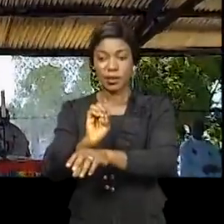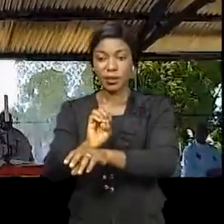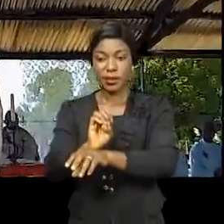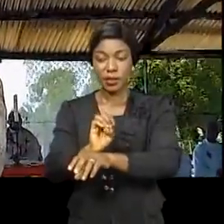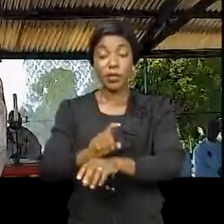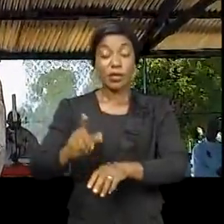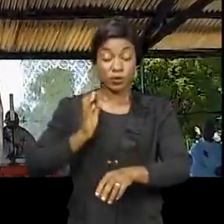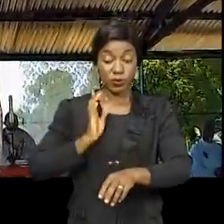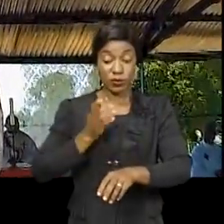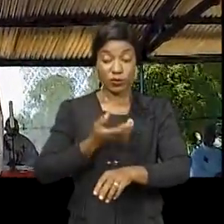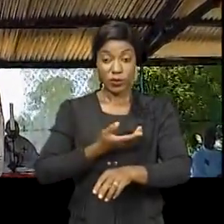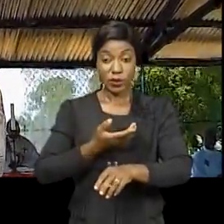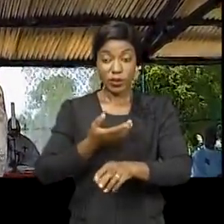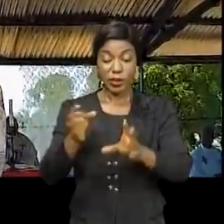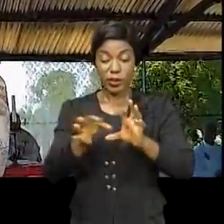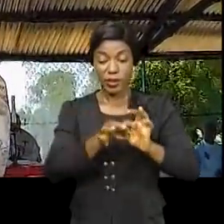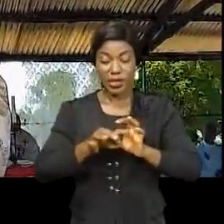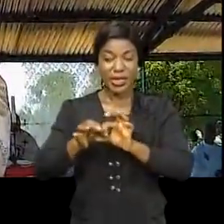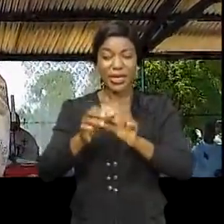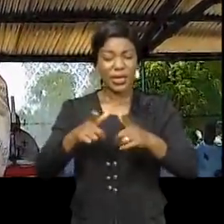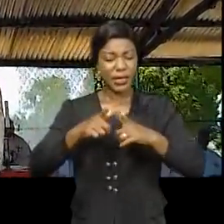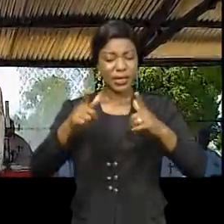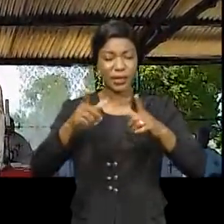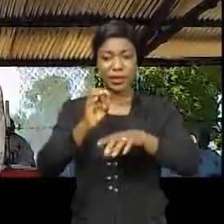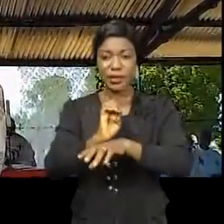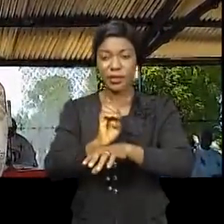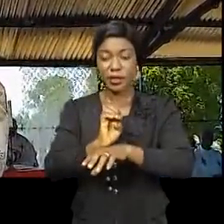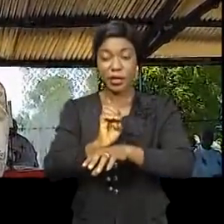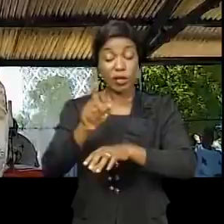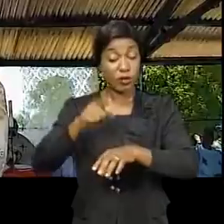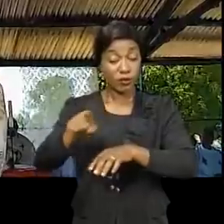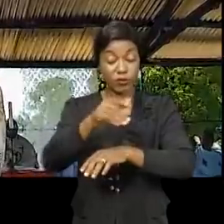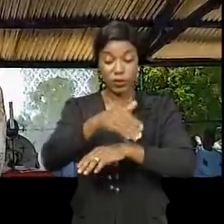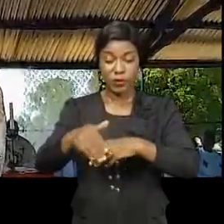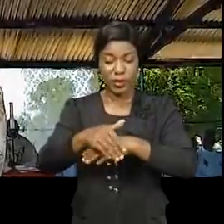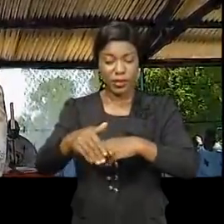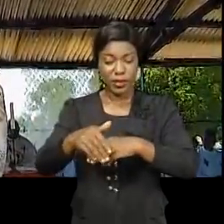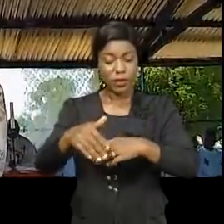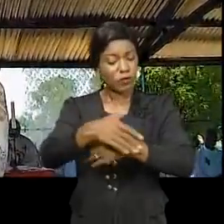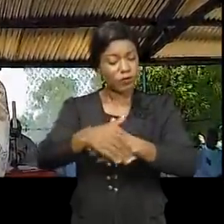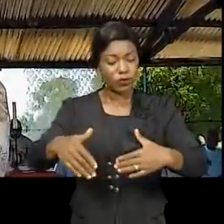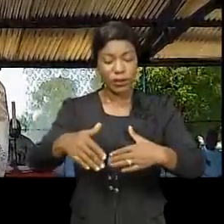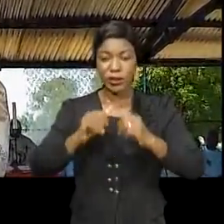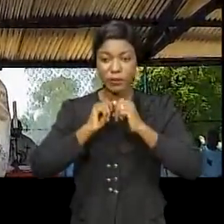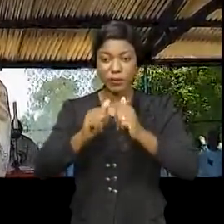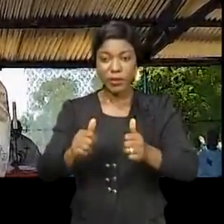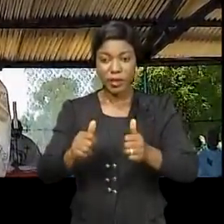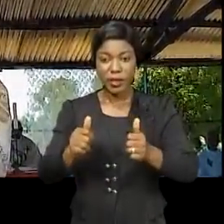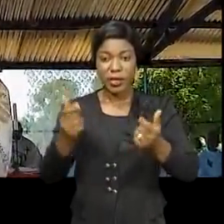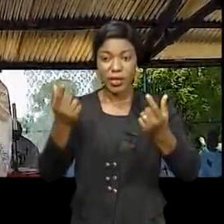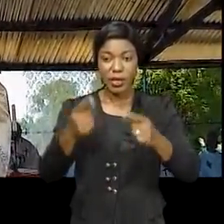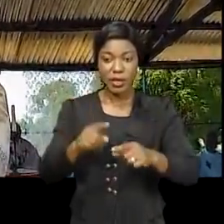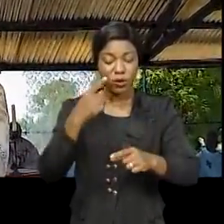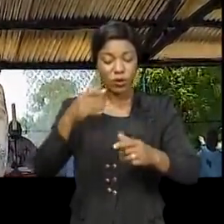appartenez à une grande église. Ne la limitez pas seulement aux frontières de Camcha